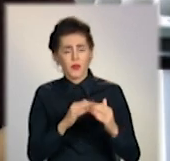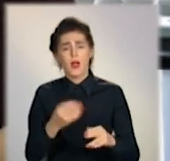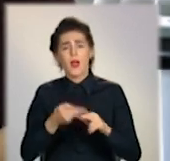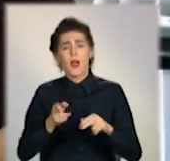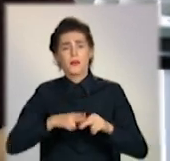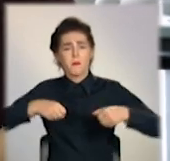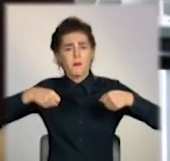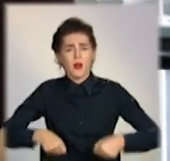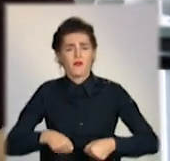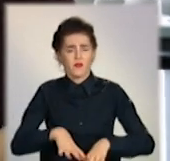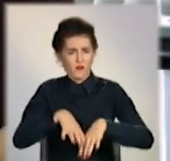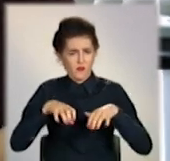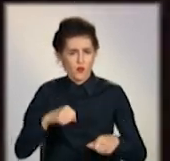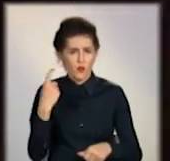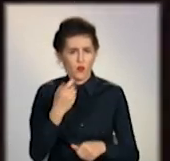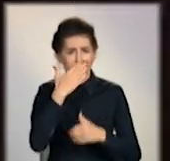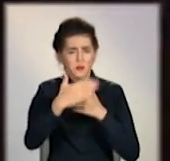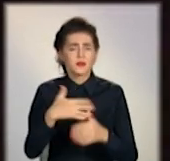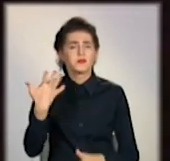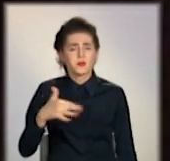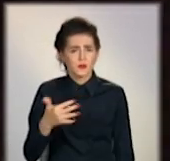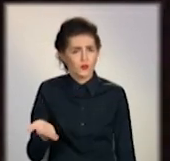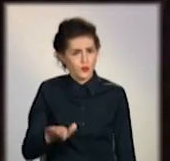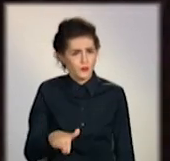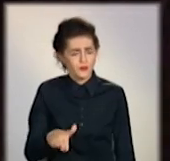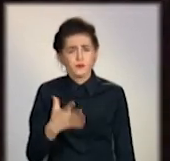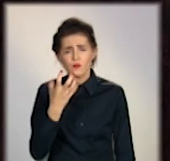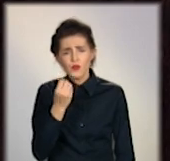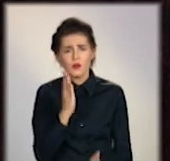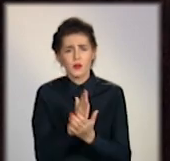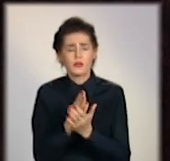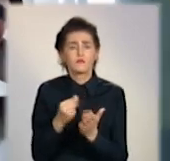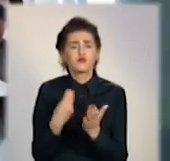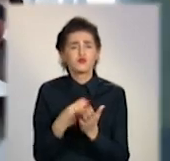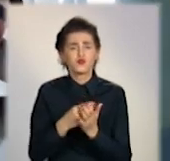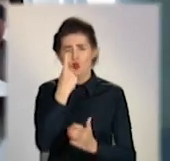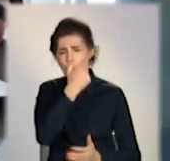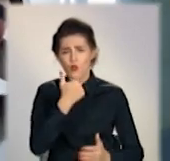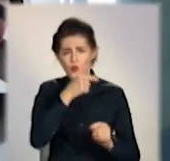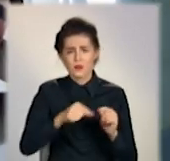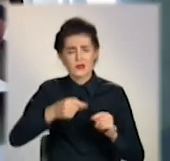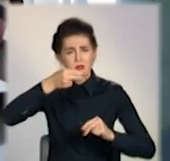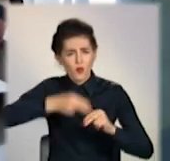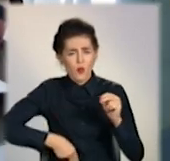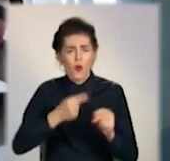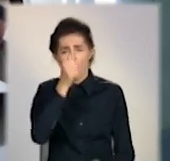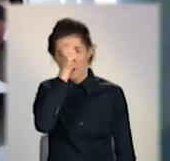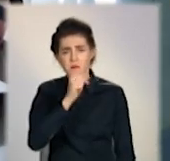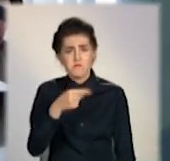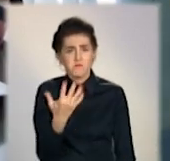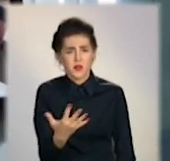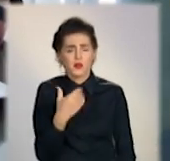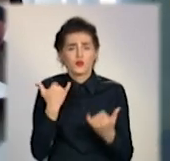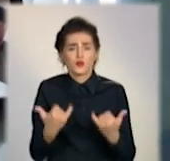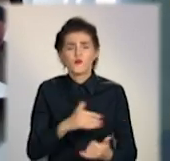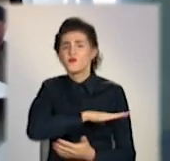право власності на сьогодні лише 50. Ще одна перепона – кінець бюджетного року. За півтора місяці фізично виплатити компенсацію